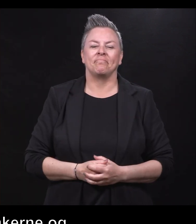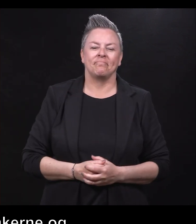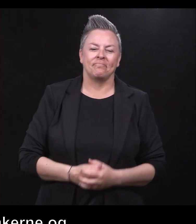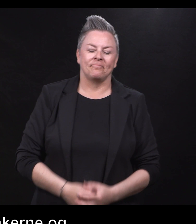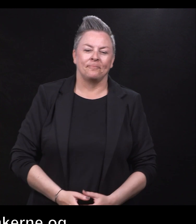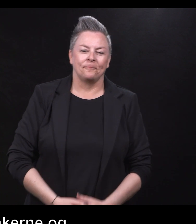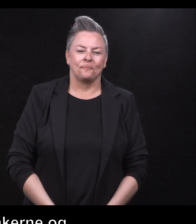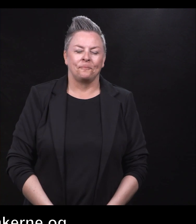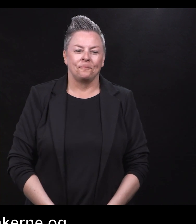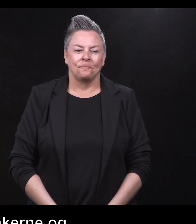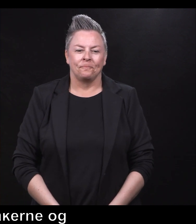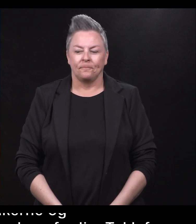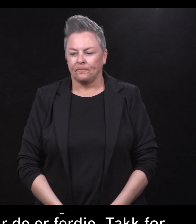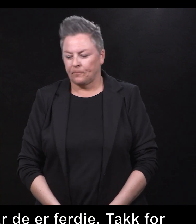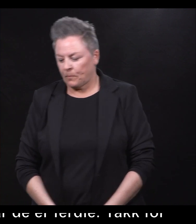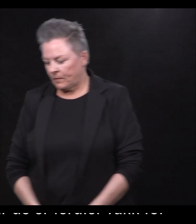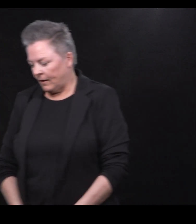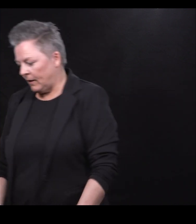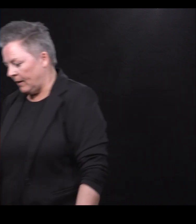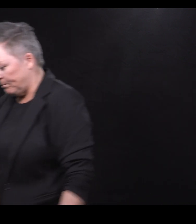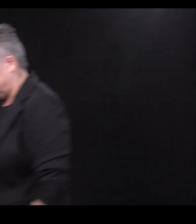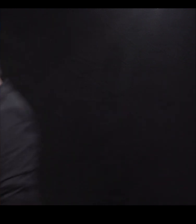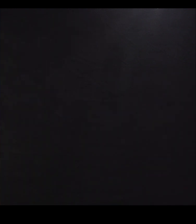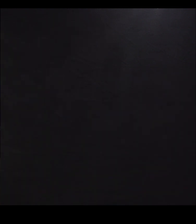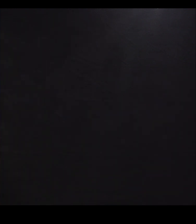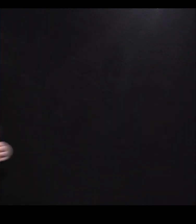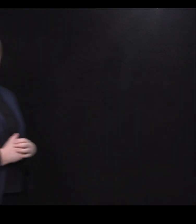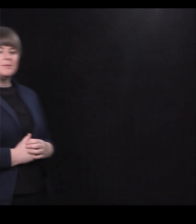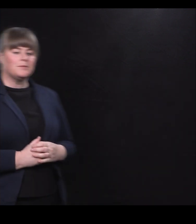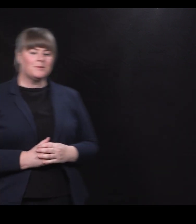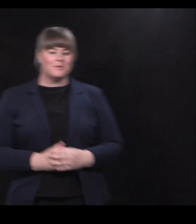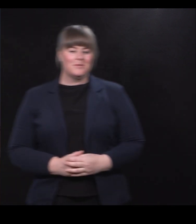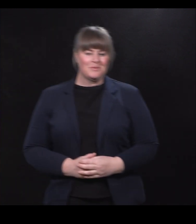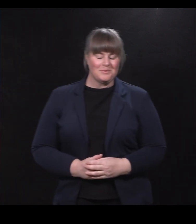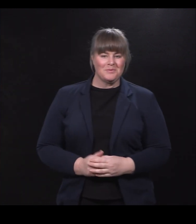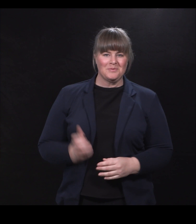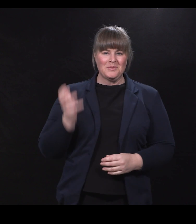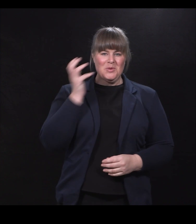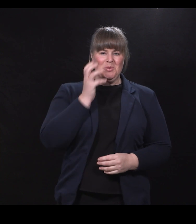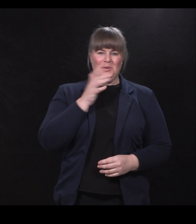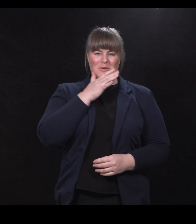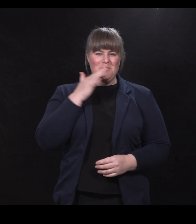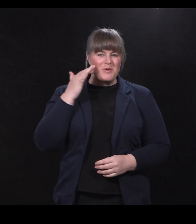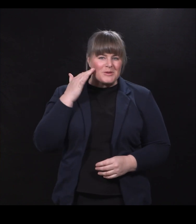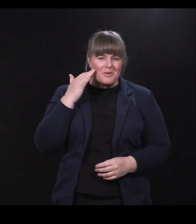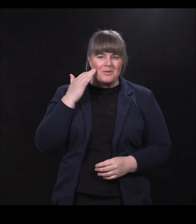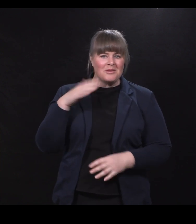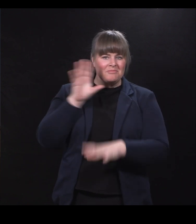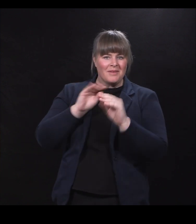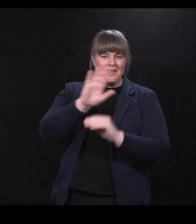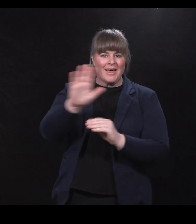Konferenseren kommer på scenen. Utrolig morsomt å høre på erfaringene. En fantastisk tilbud.